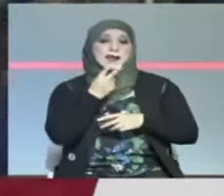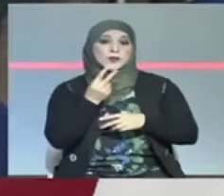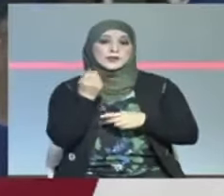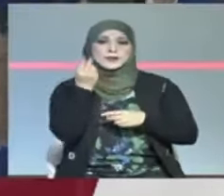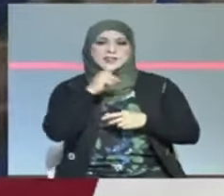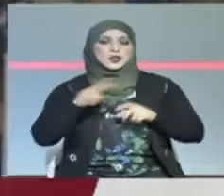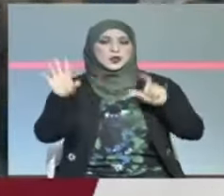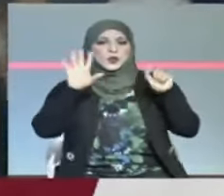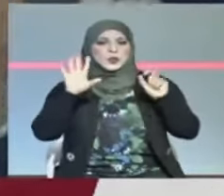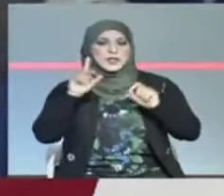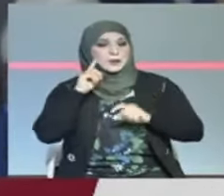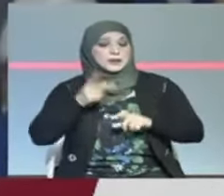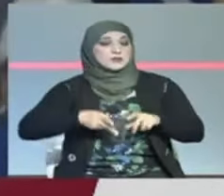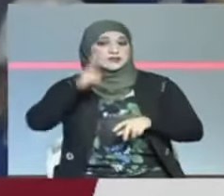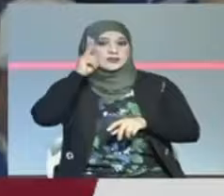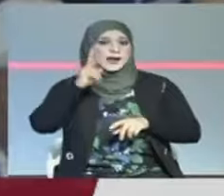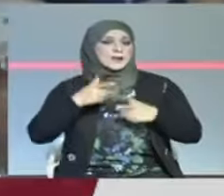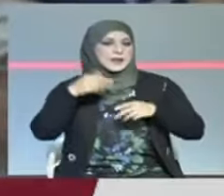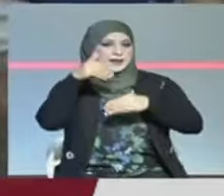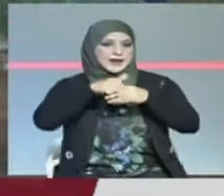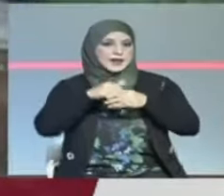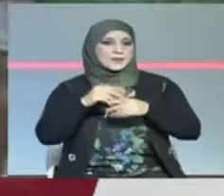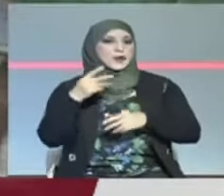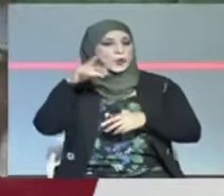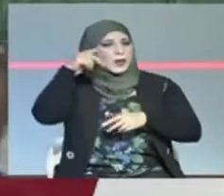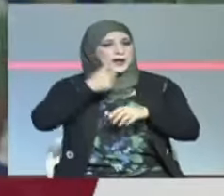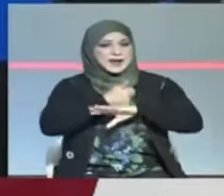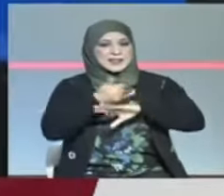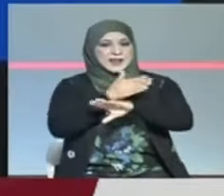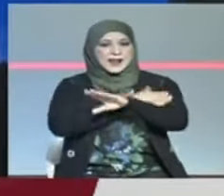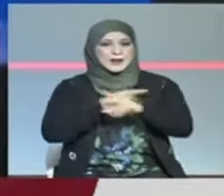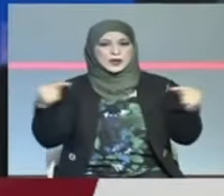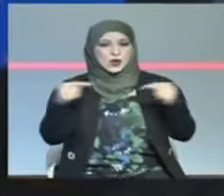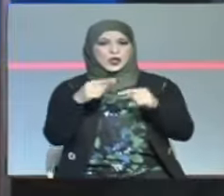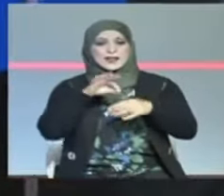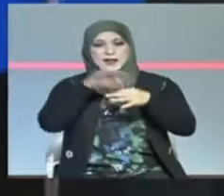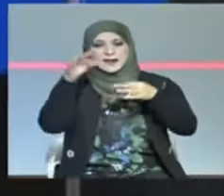من كبار الناخبين وترامب يطعن في النتائج